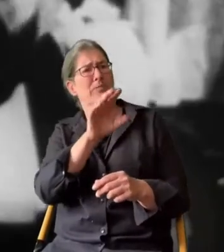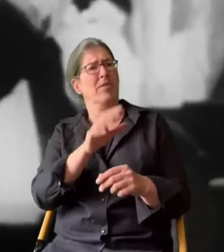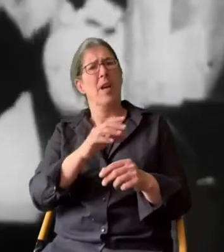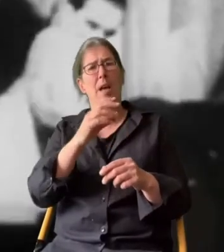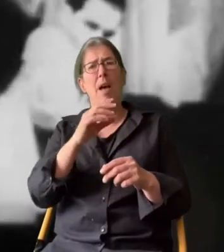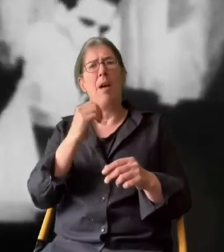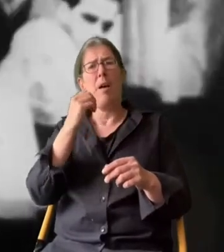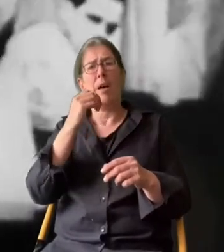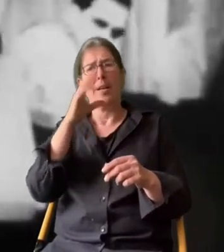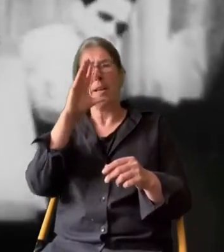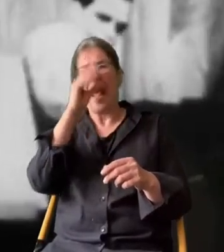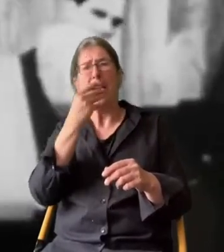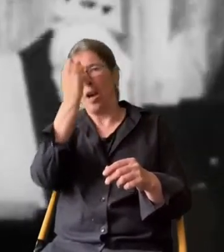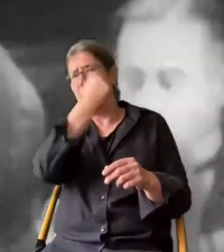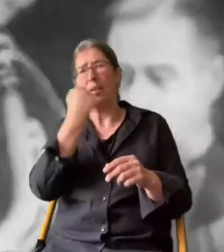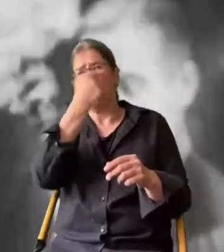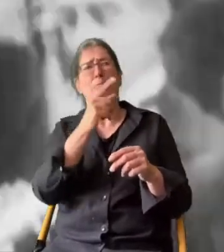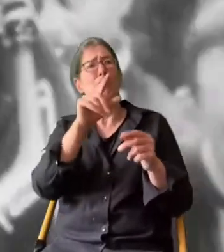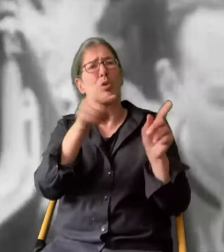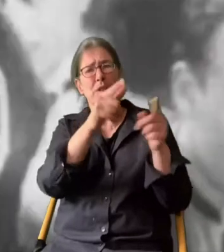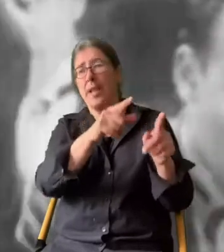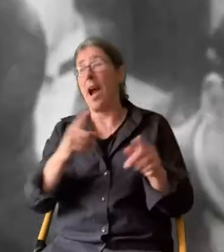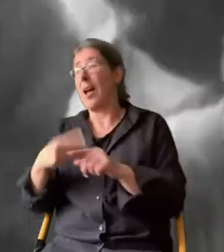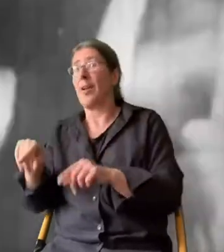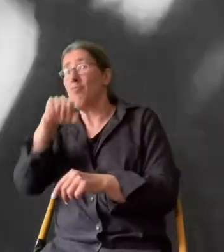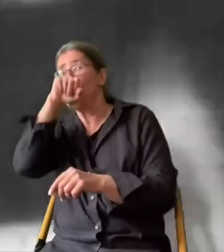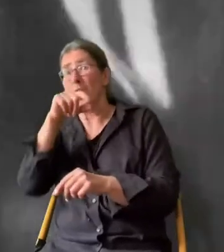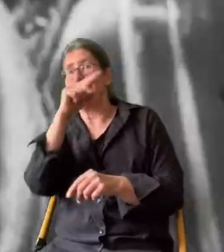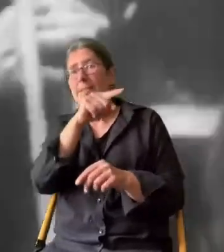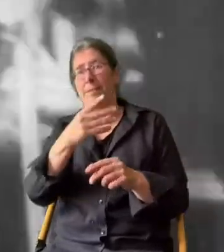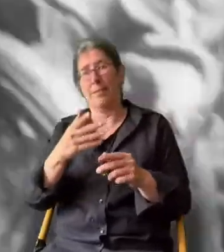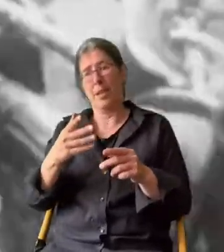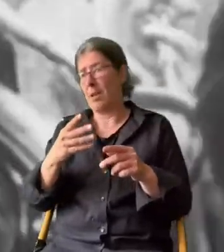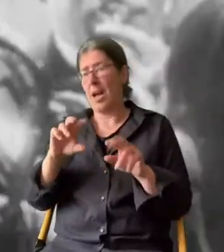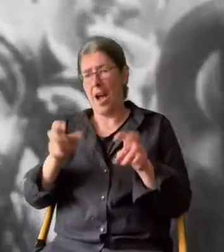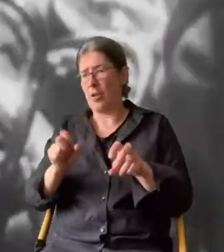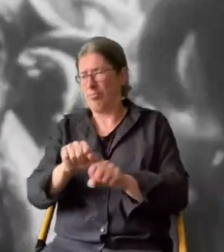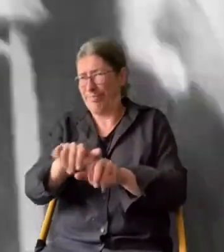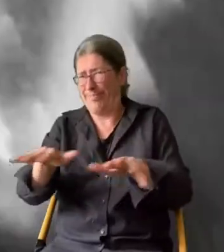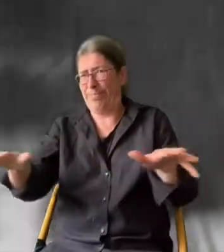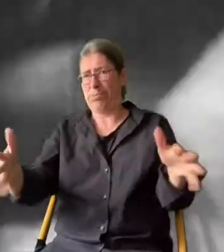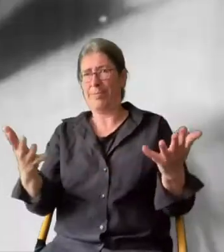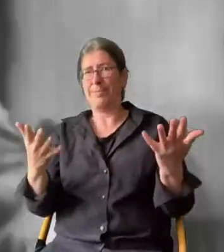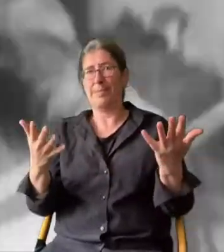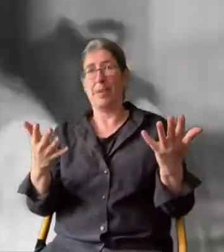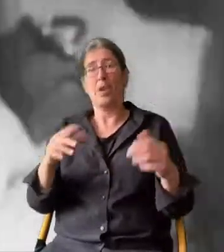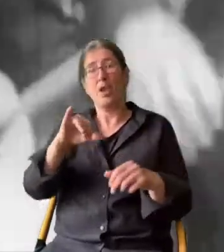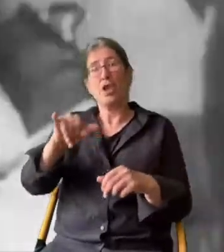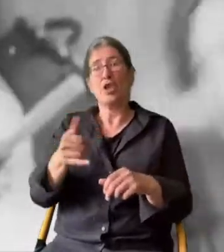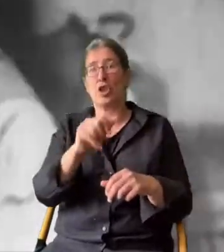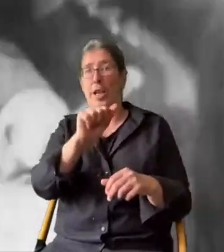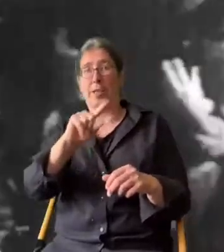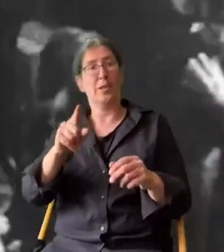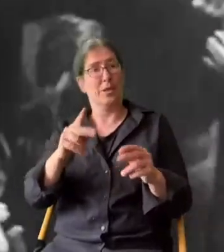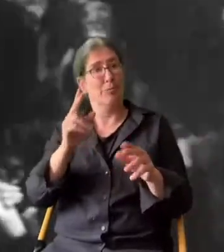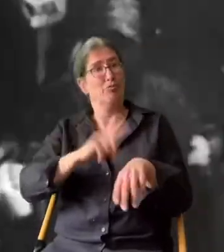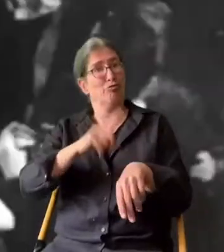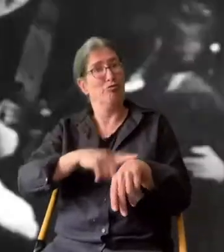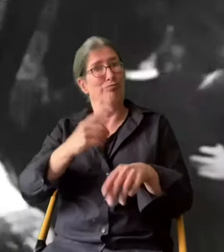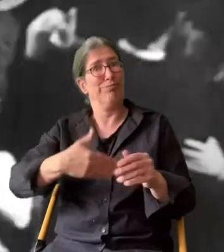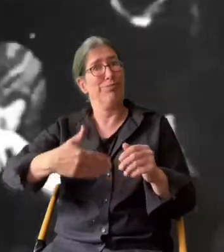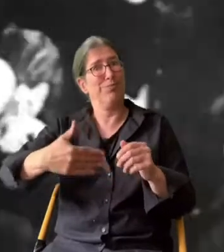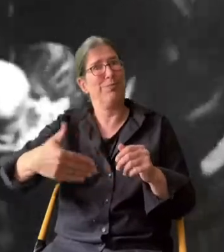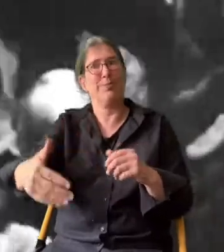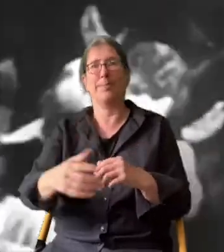einen als Negermusik beschimpft, von den meisten aber heiß geliebt und vom Radio bis in die letzten Ecken verbreitet, bestimmt er den